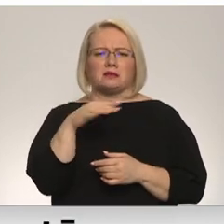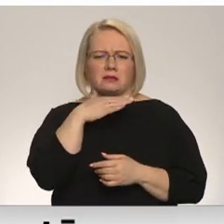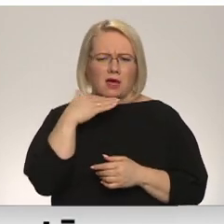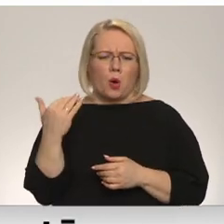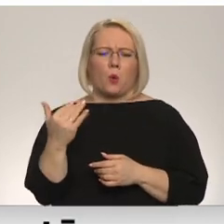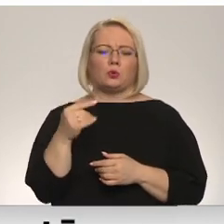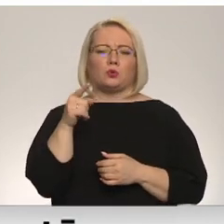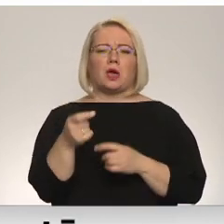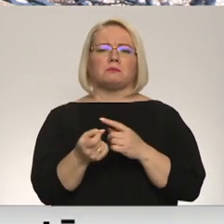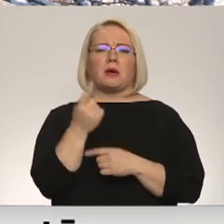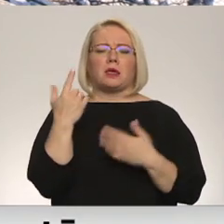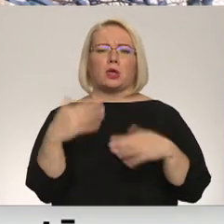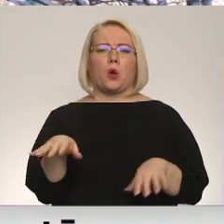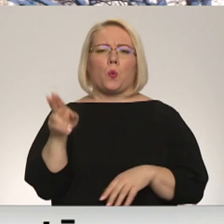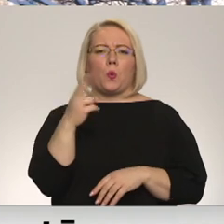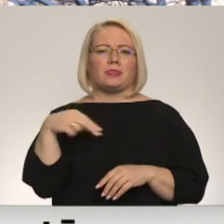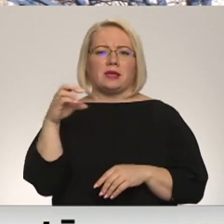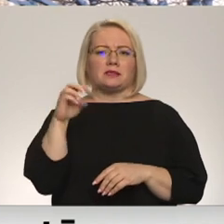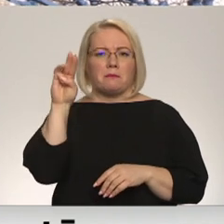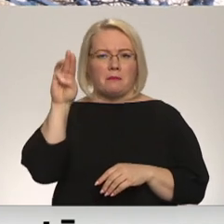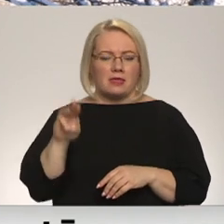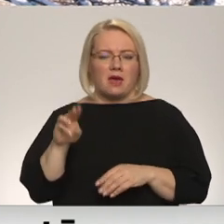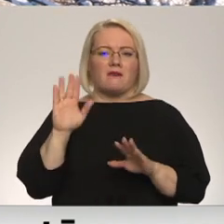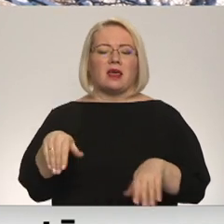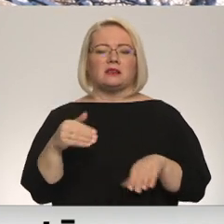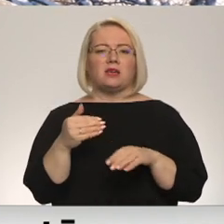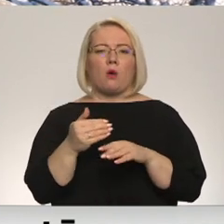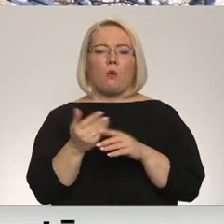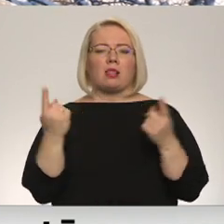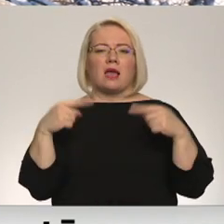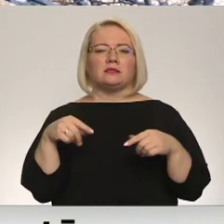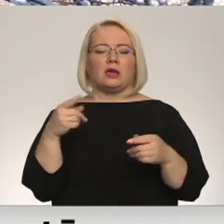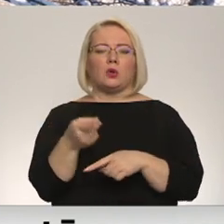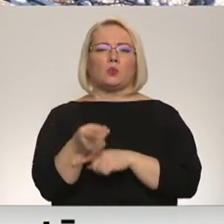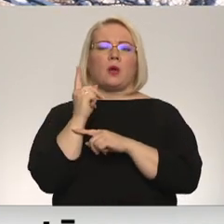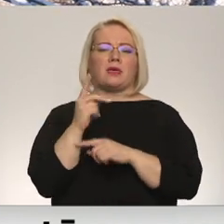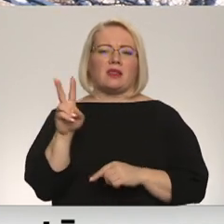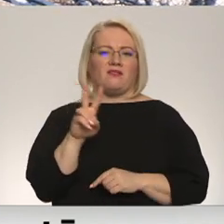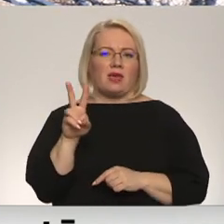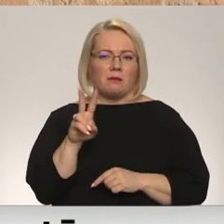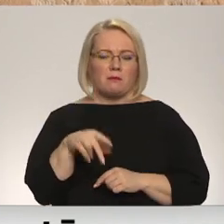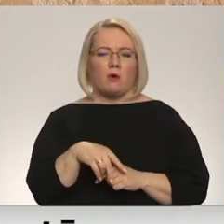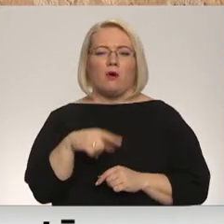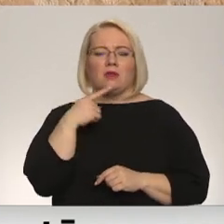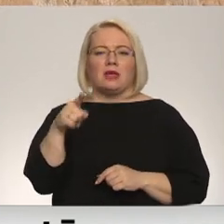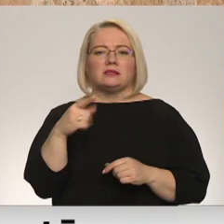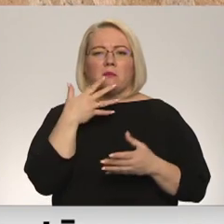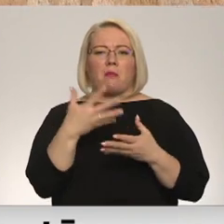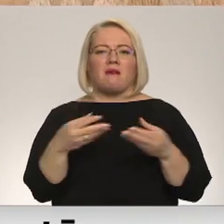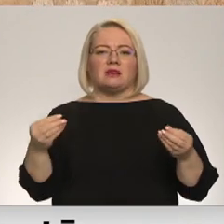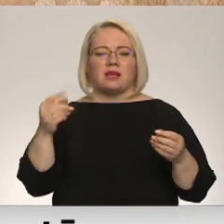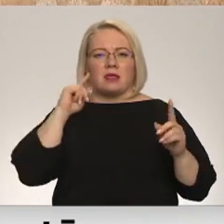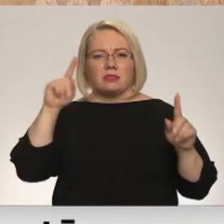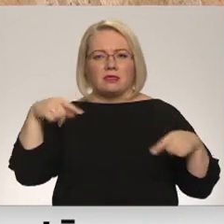Tas jau parādījās decembrī. Vīmbas ļoti vēksvīgorei noķert vīmbas. Praktiski jau tas vīmbas, vīmbas, palas ar trakums, kā viss